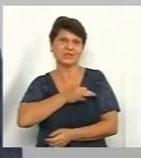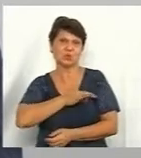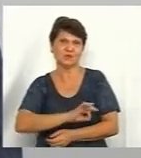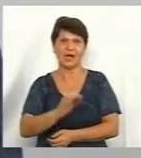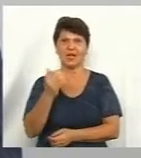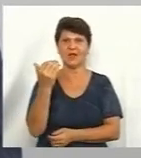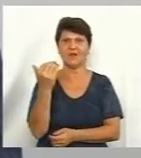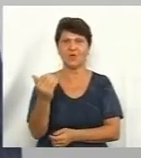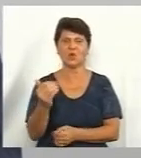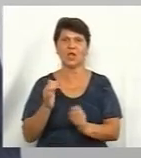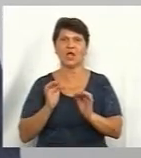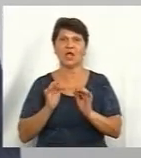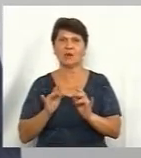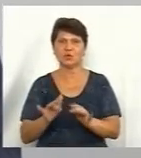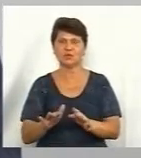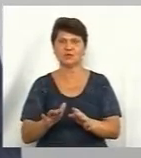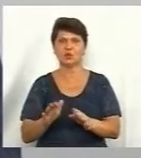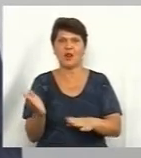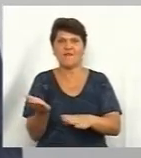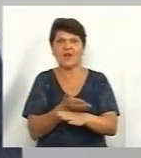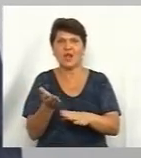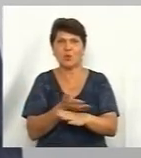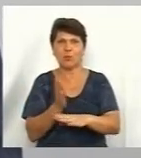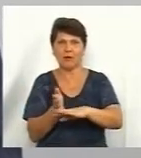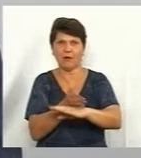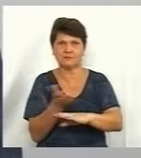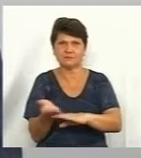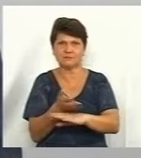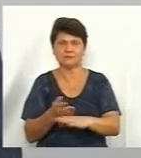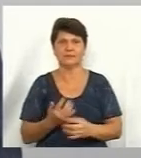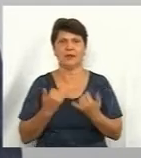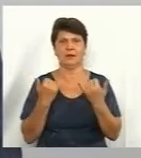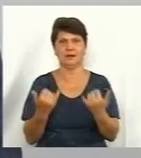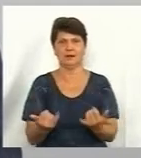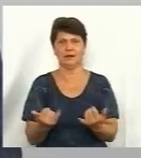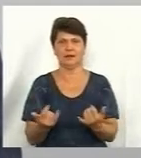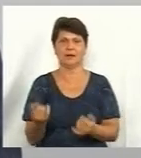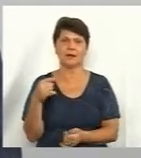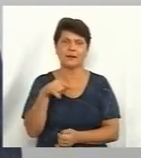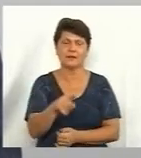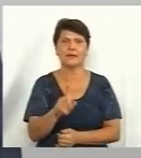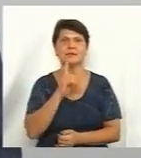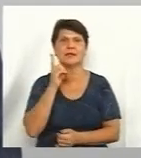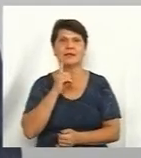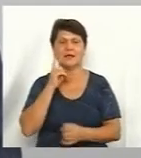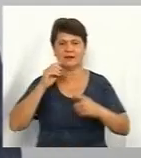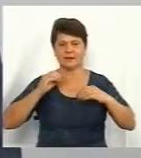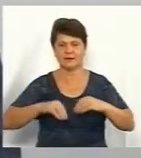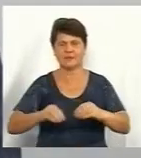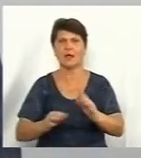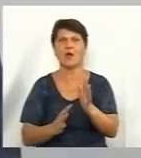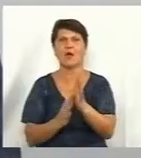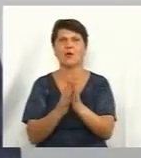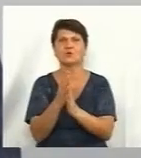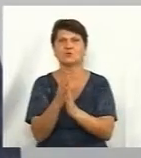процедуру видалення як для тих зелених насаджень, які ростуть в